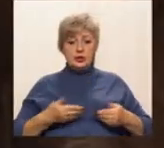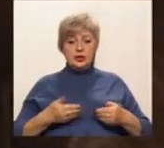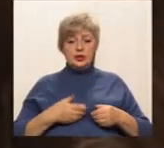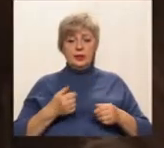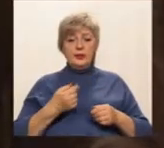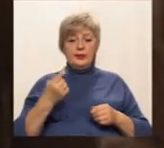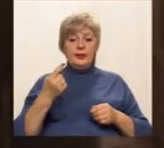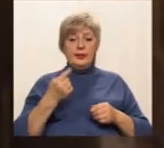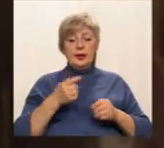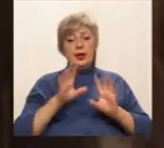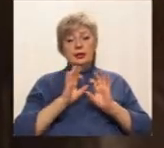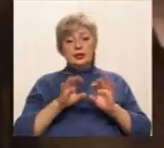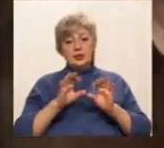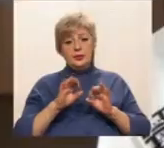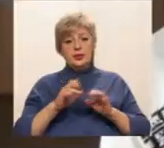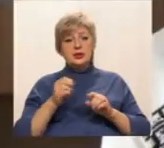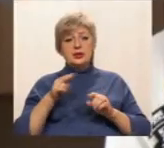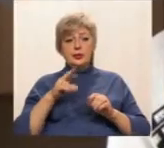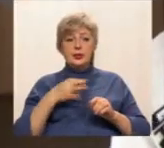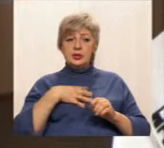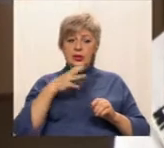Розповісти про бійця на захід прийшла його мама.